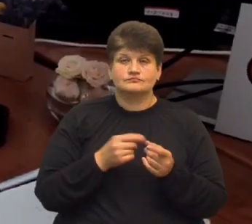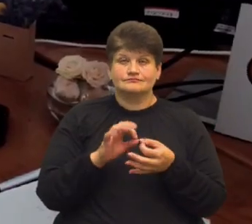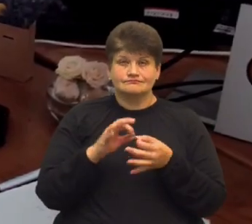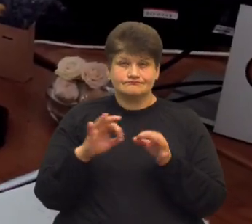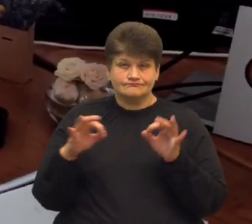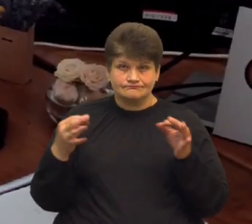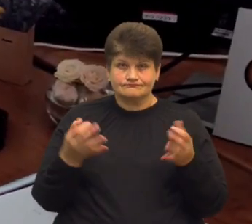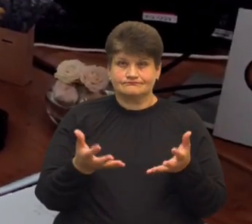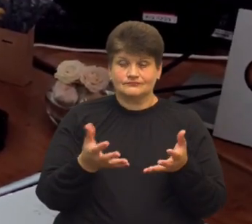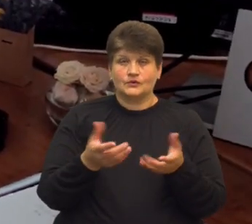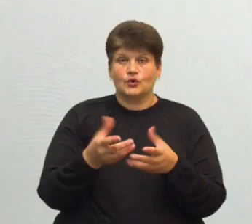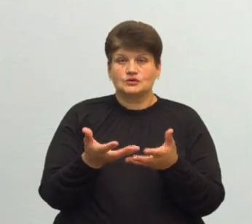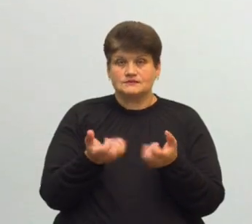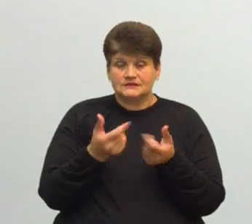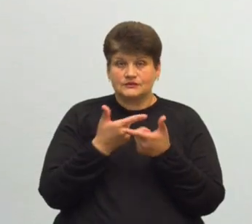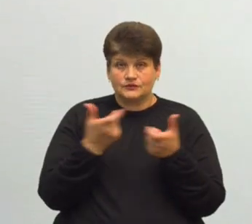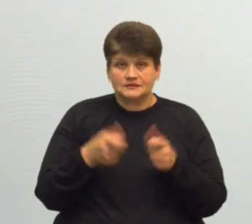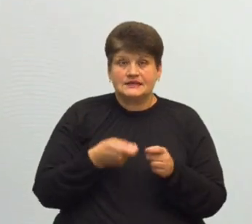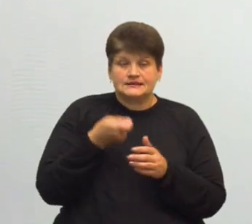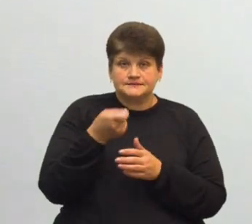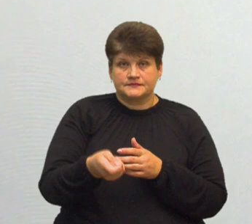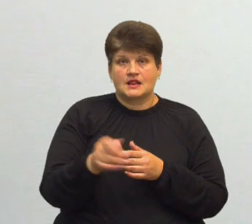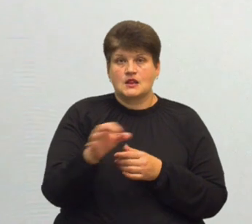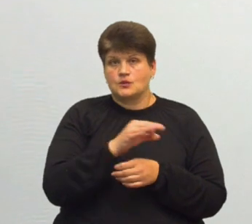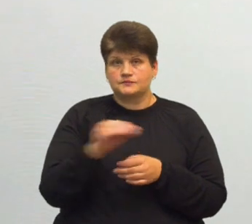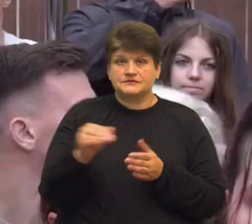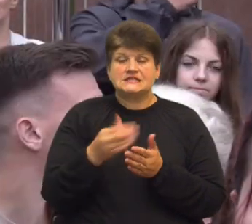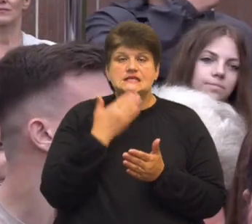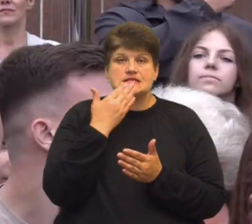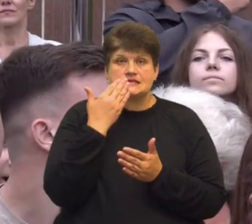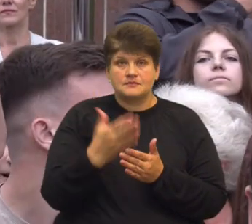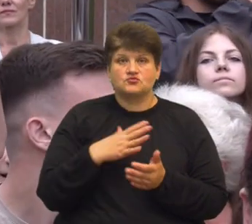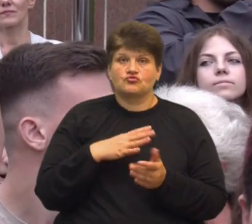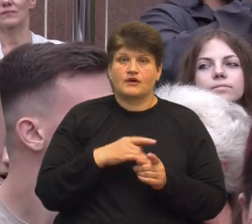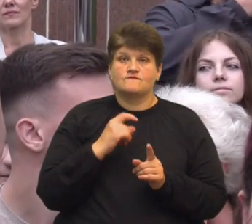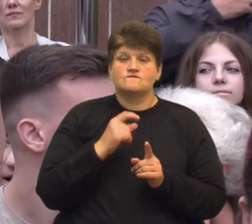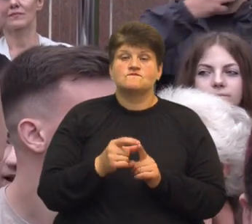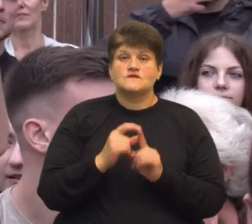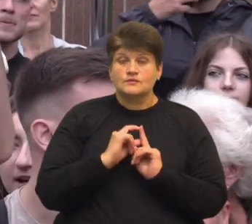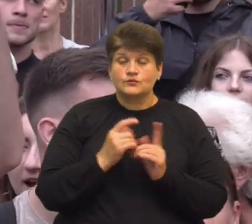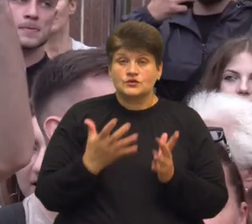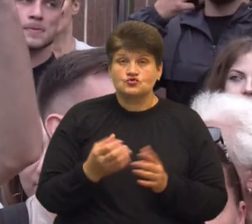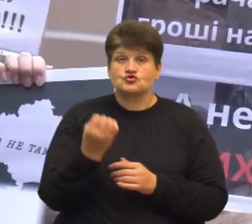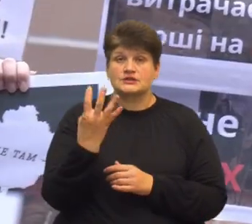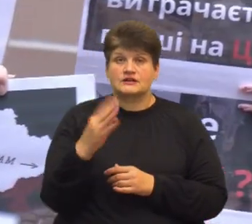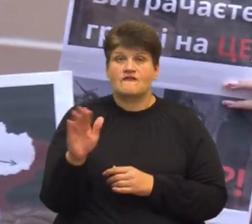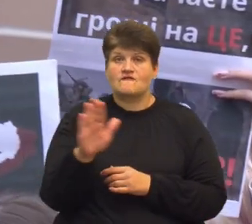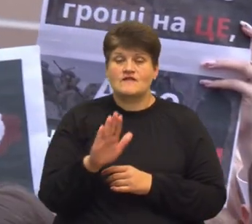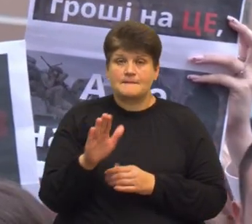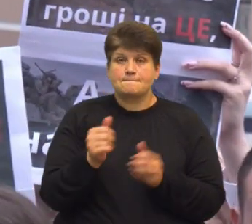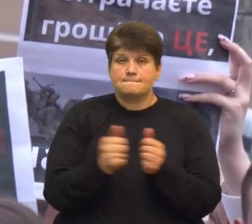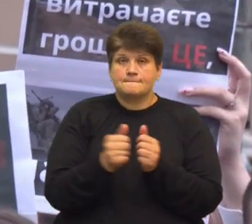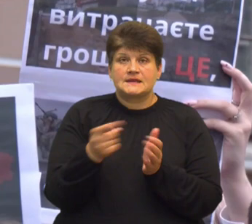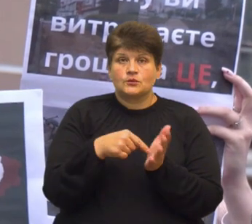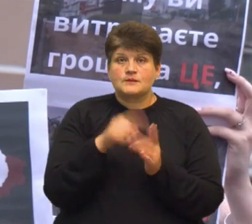надіслали інформаційний запит до Тернопільської міської ради. Чекаємо на відповідь. Нагадаємо, 14 вересня під Тернопільською міською